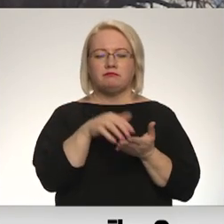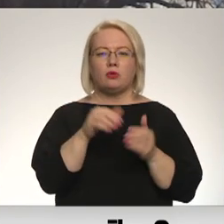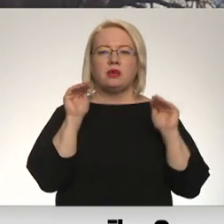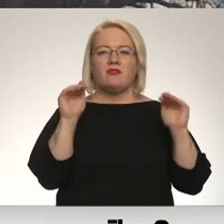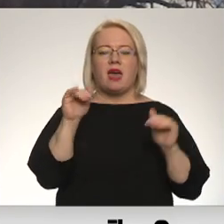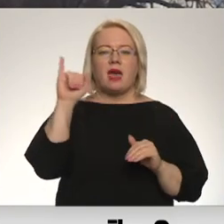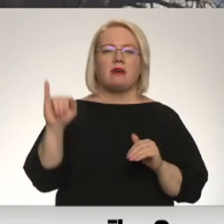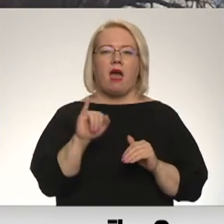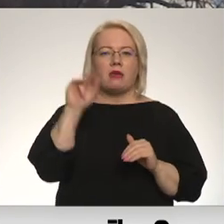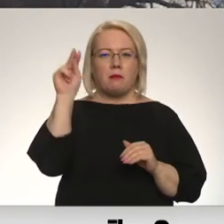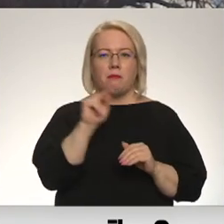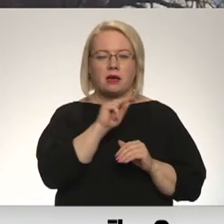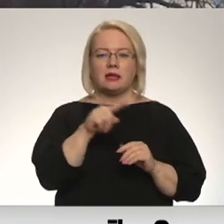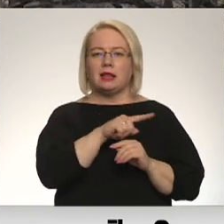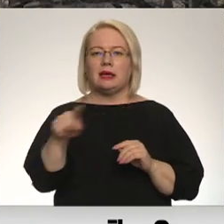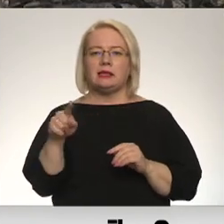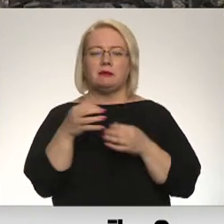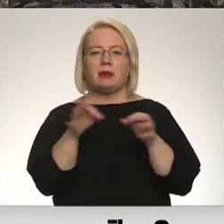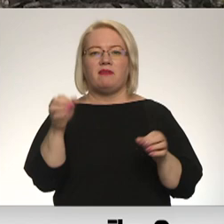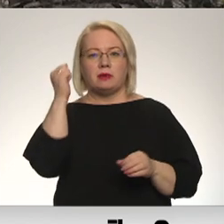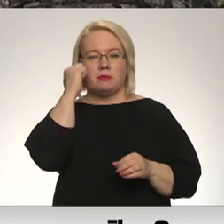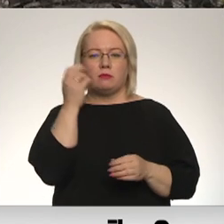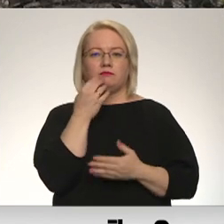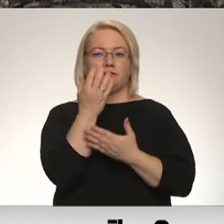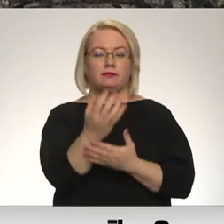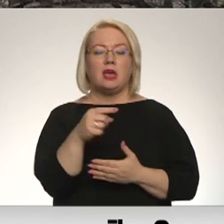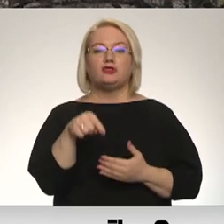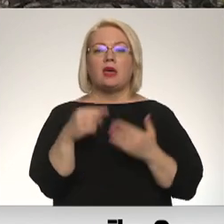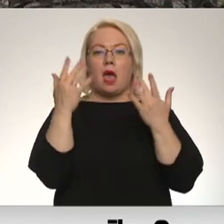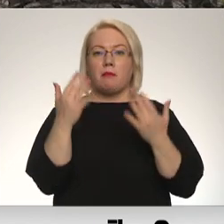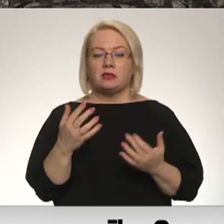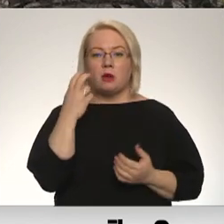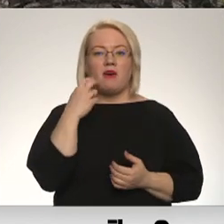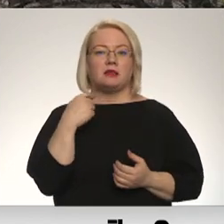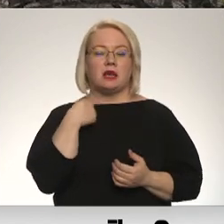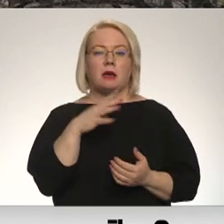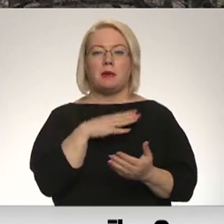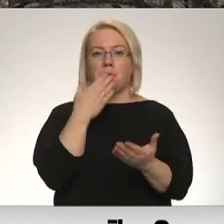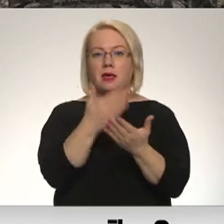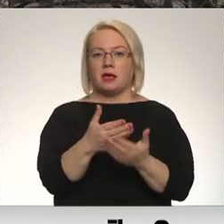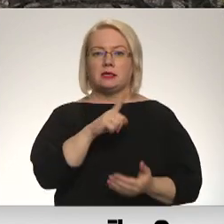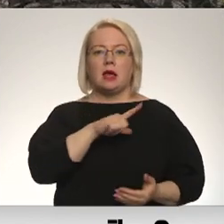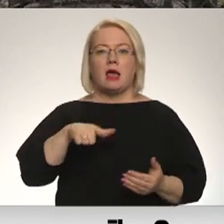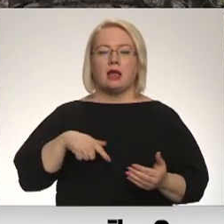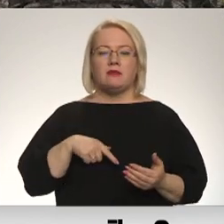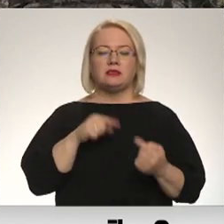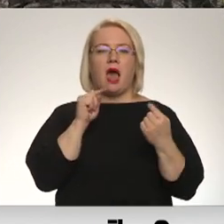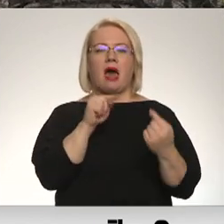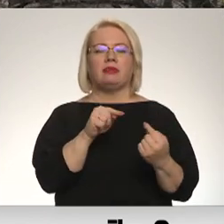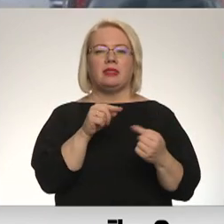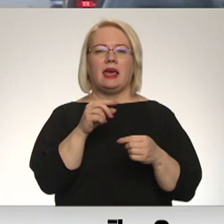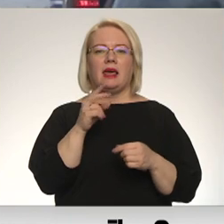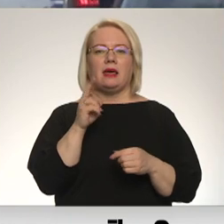piemeneklim, kur plānotas ziedu nolikšana. Savu pasākumu šajā dienā vecrīgā bija pieteikusi arī Latvijas antinacistiskā